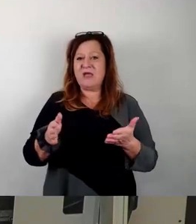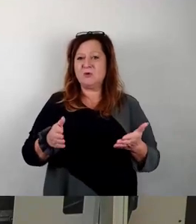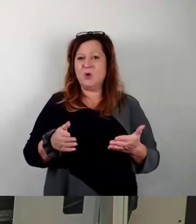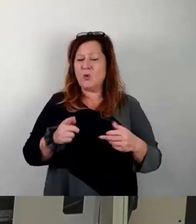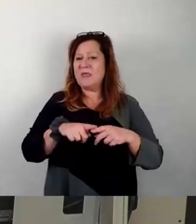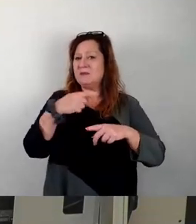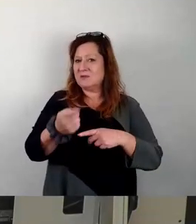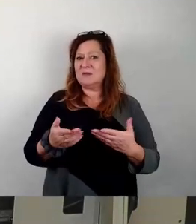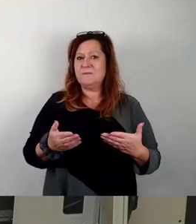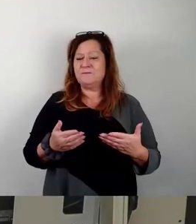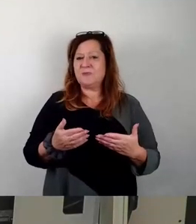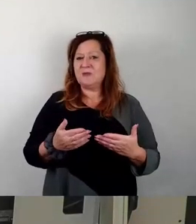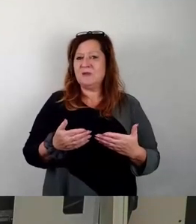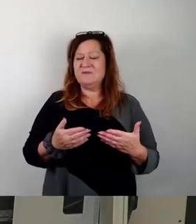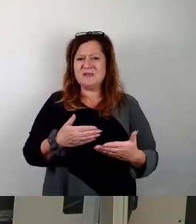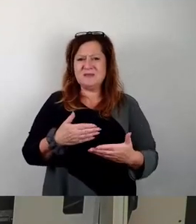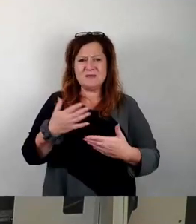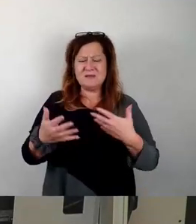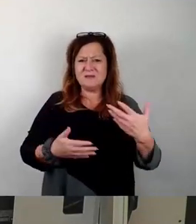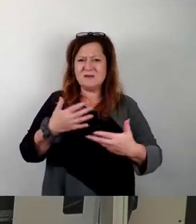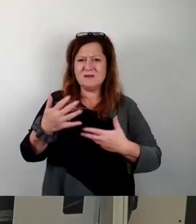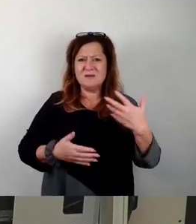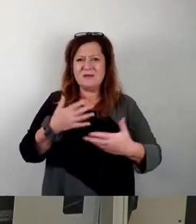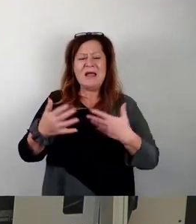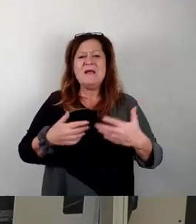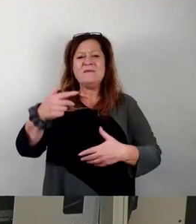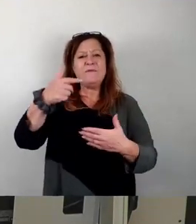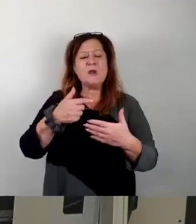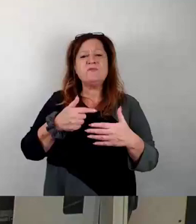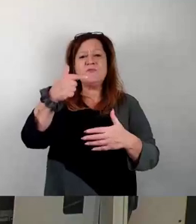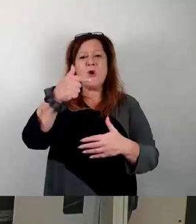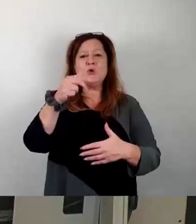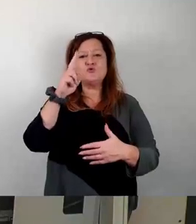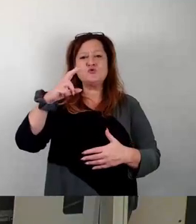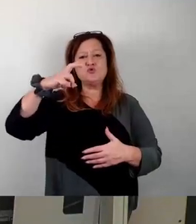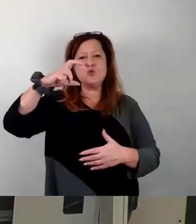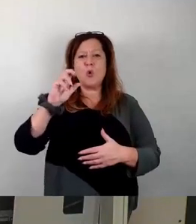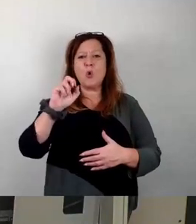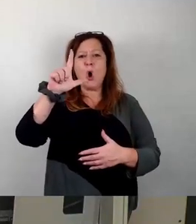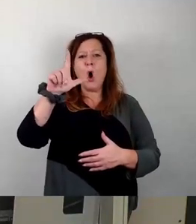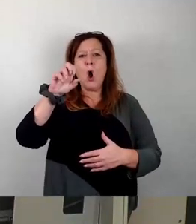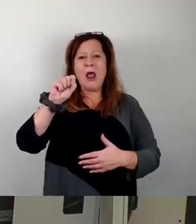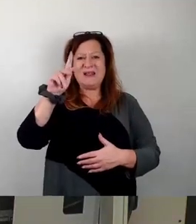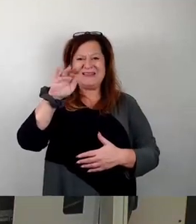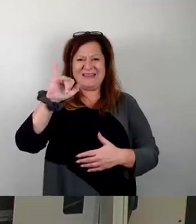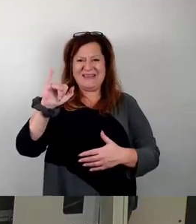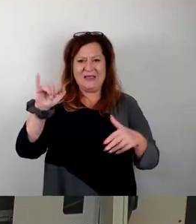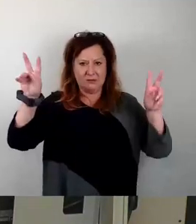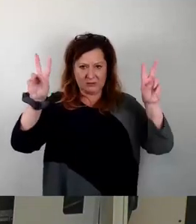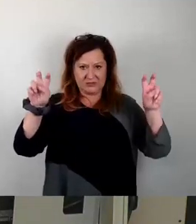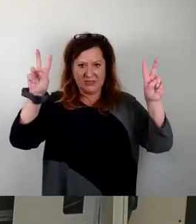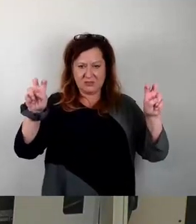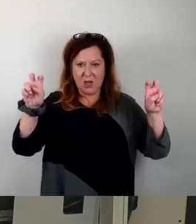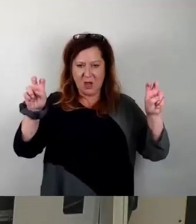Ein Tucholsky-Zitat. Das kommt von 1931. Und in diesem Tucholsky-Zitat kritisiert